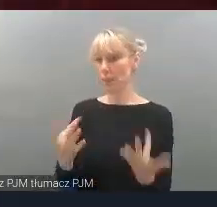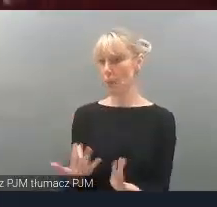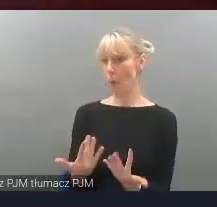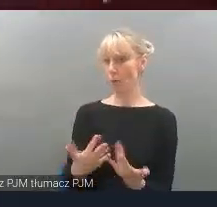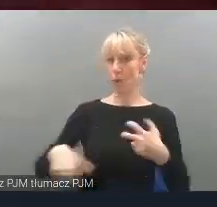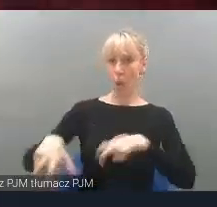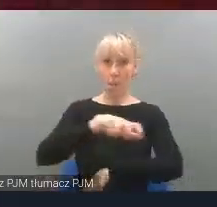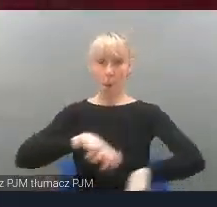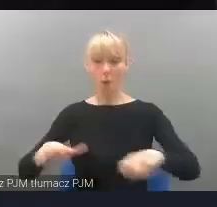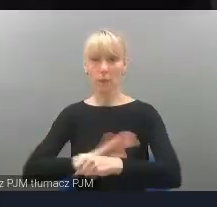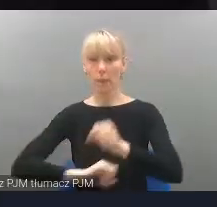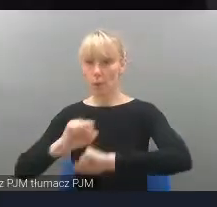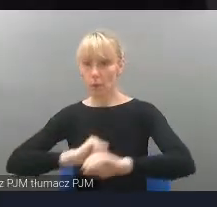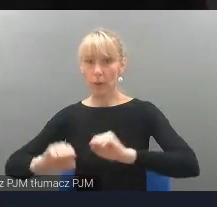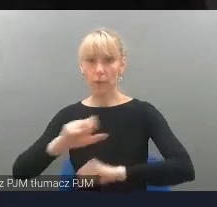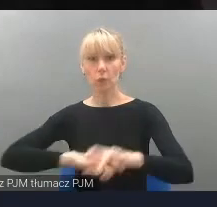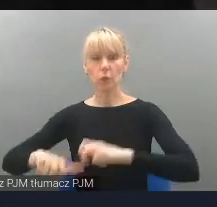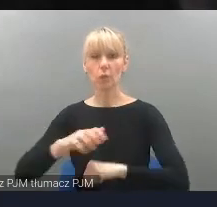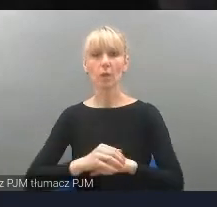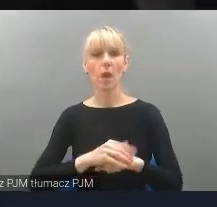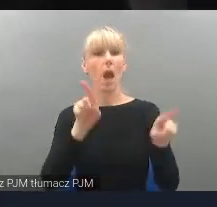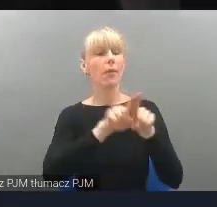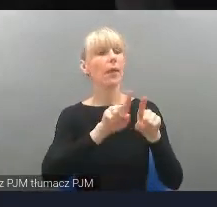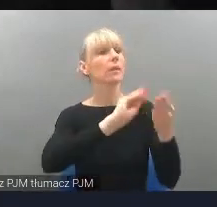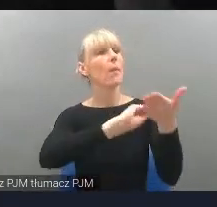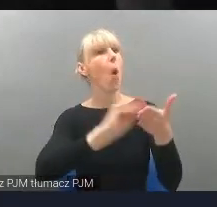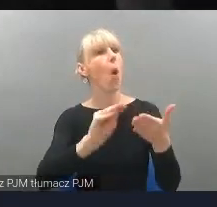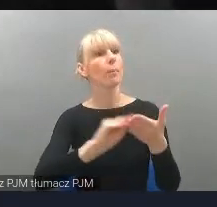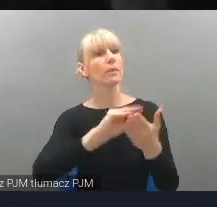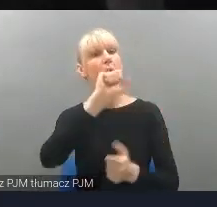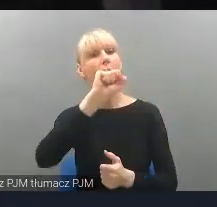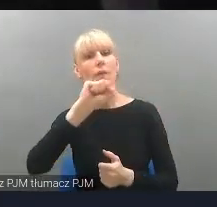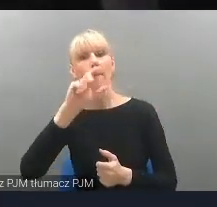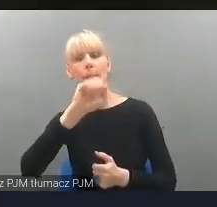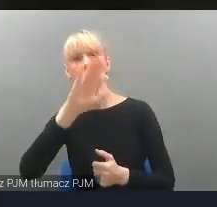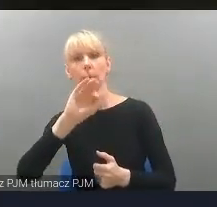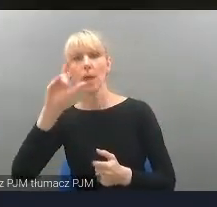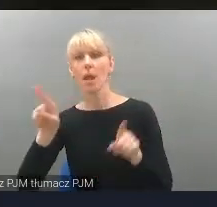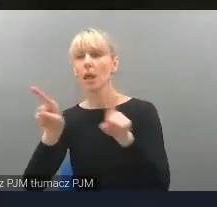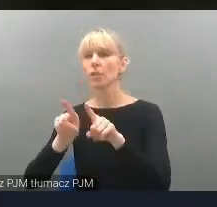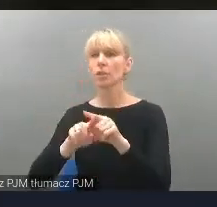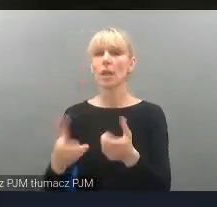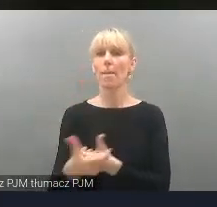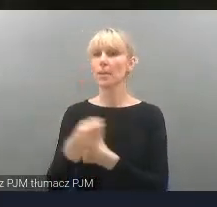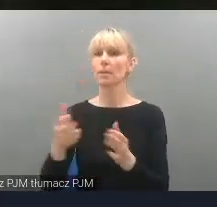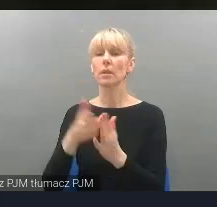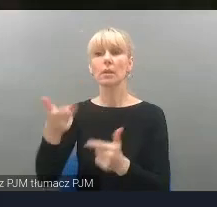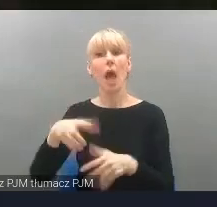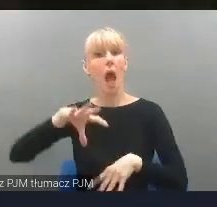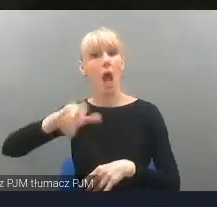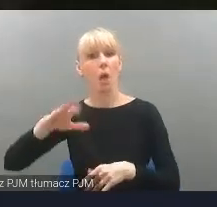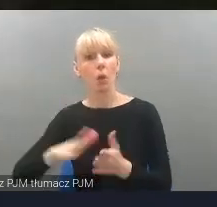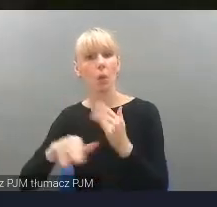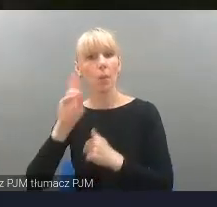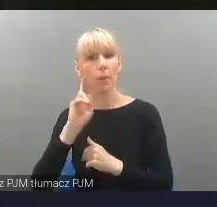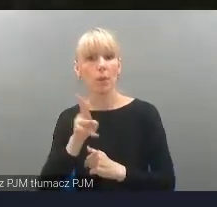osobom z niepełnosprawnościami. Opisy eksponatów, alfabetem Braila, czy piloty dla osób niedosłyszących, co zdecydowanie podnosi jakość